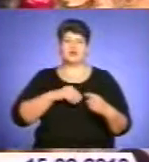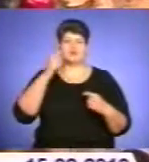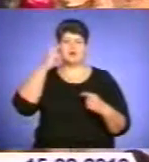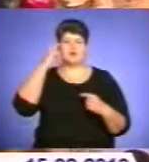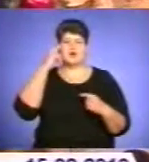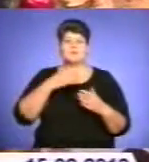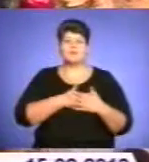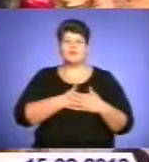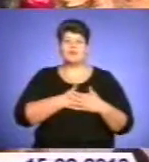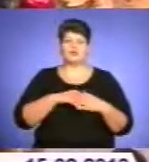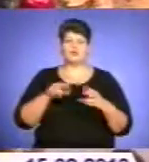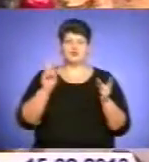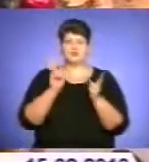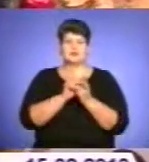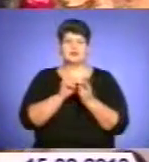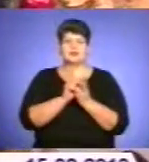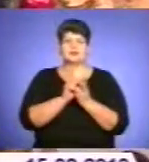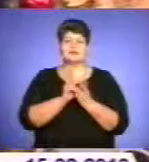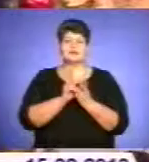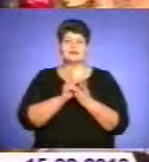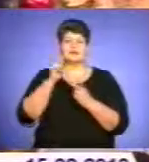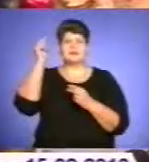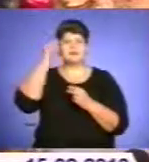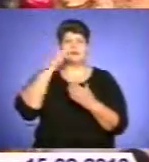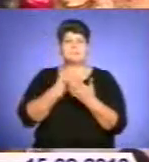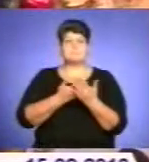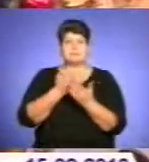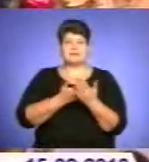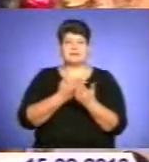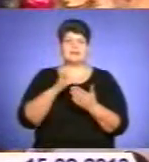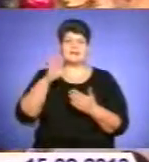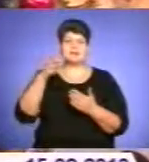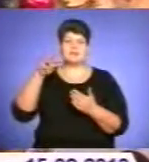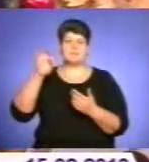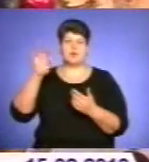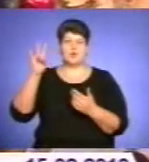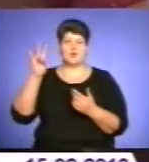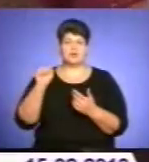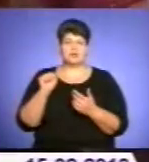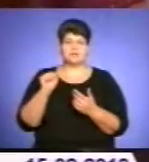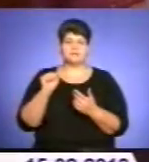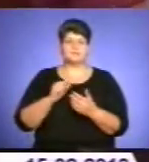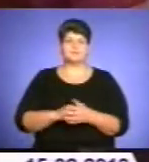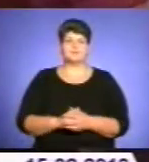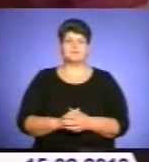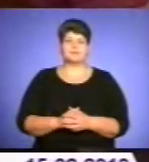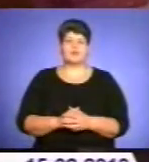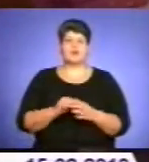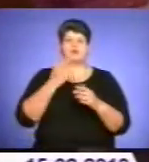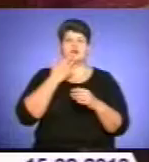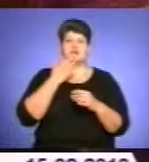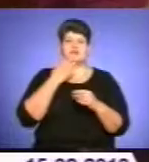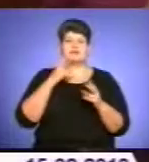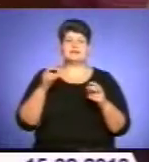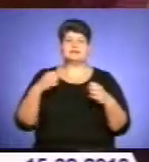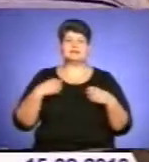любов'ю. І будьте, як кажуть, навчатися прикладу, Симона Богоприїмці і Анна Пророчиці. У народі святострітання